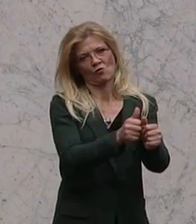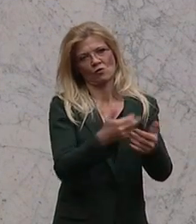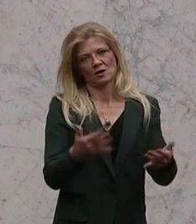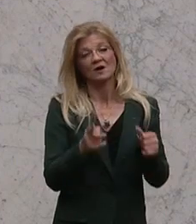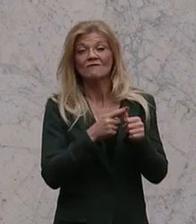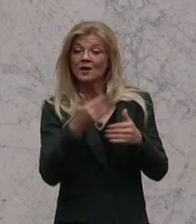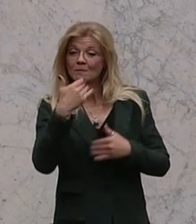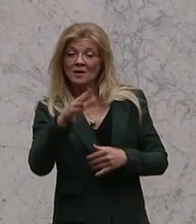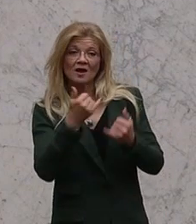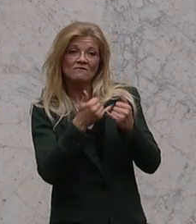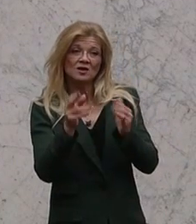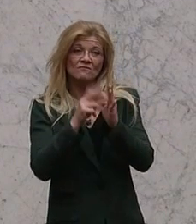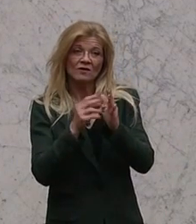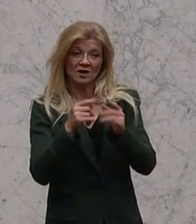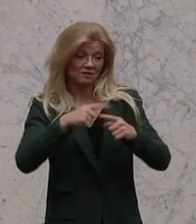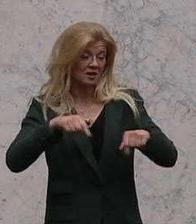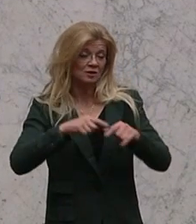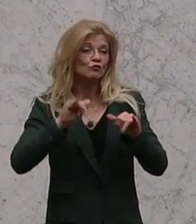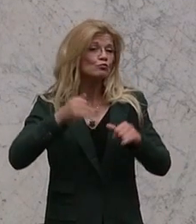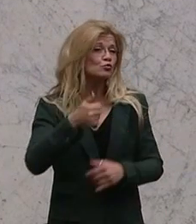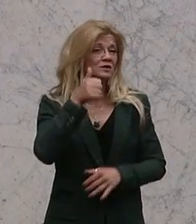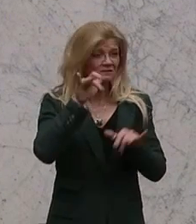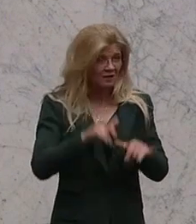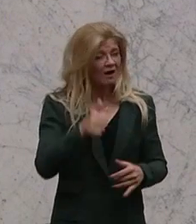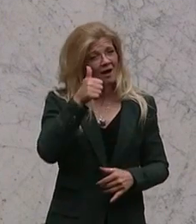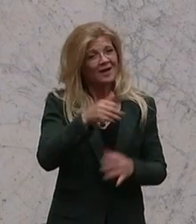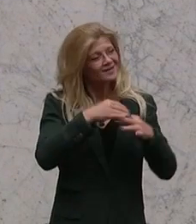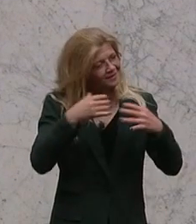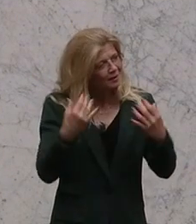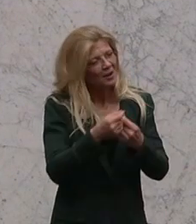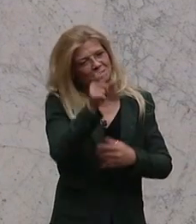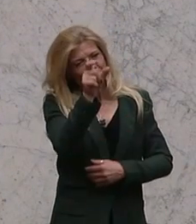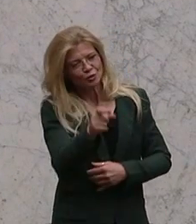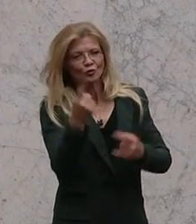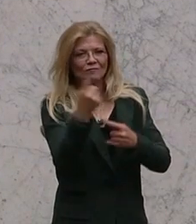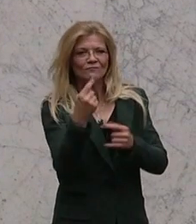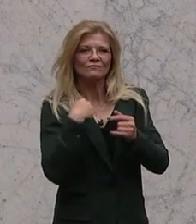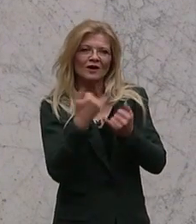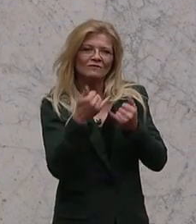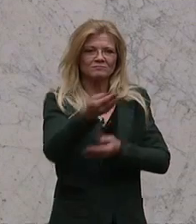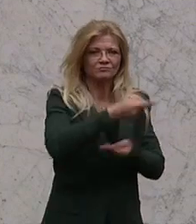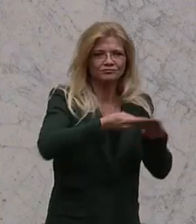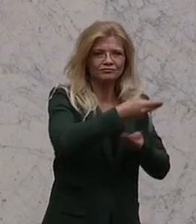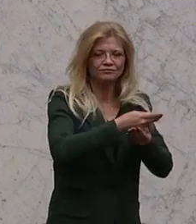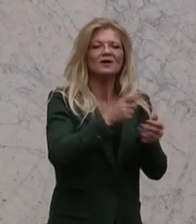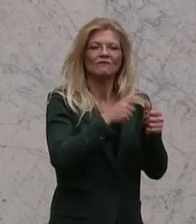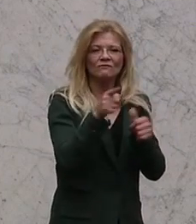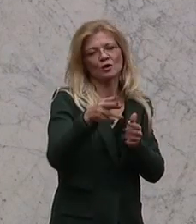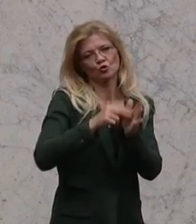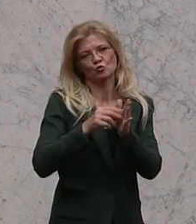gemeinsamer Ansprechpartner genannt werden, wenn das von den Nutzervereinigungen verlangt wird.